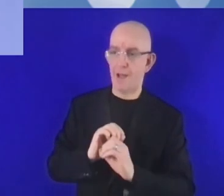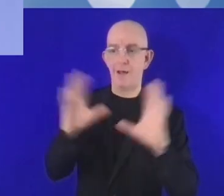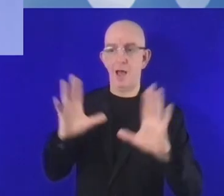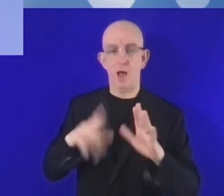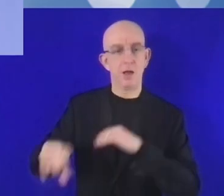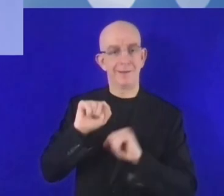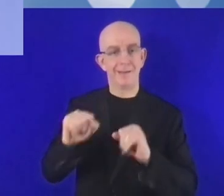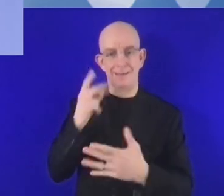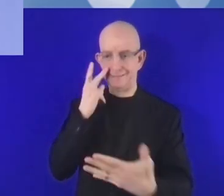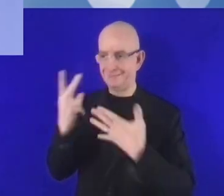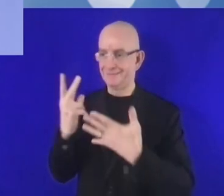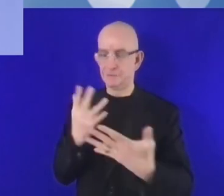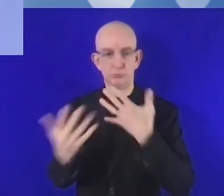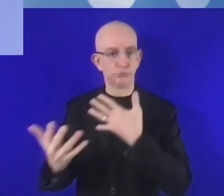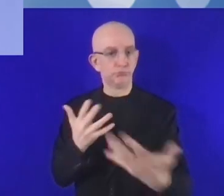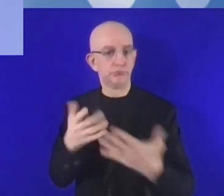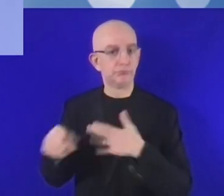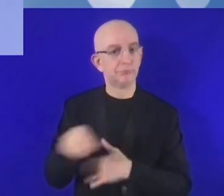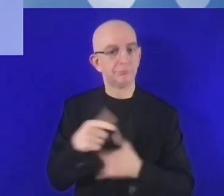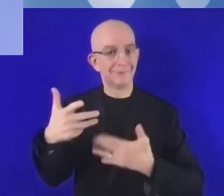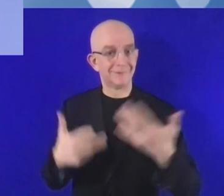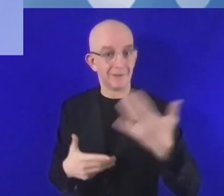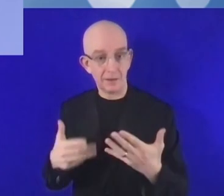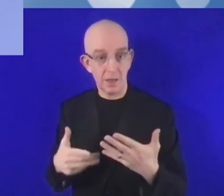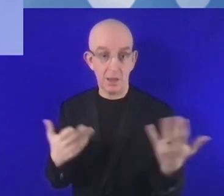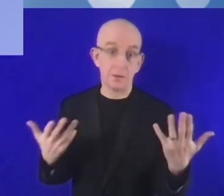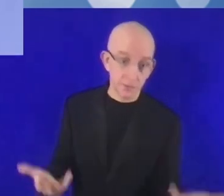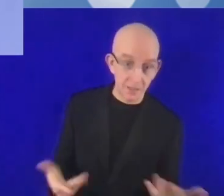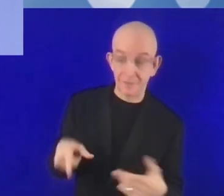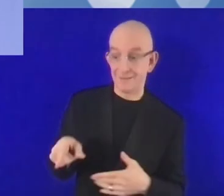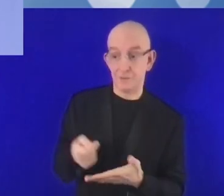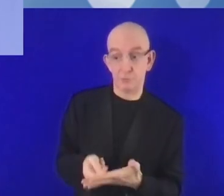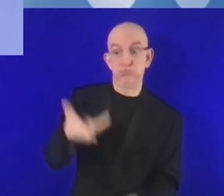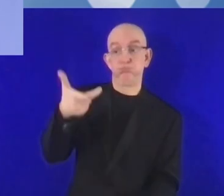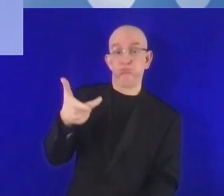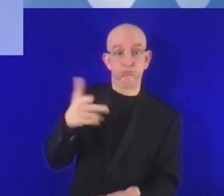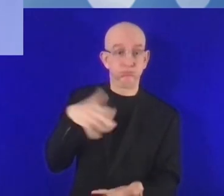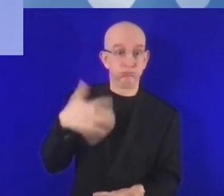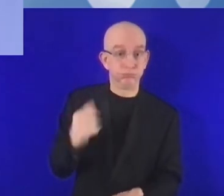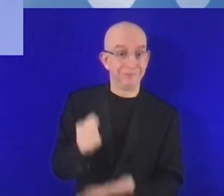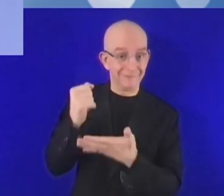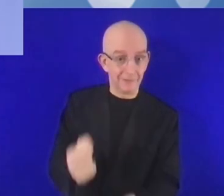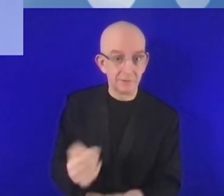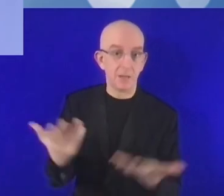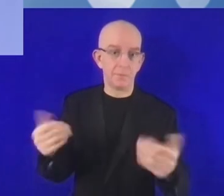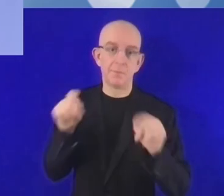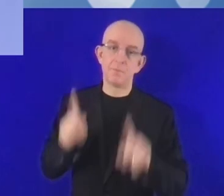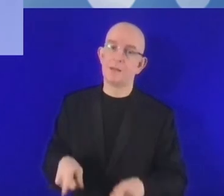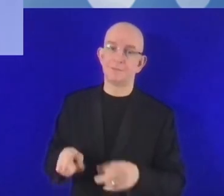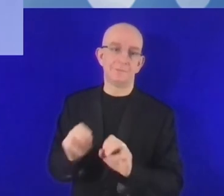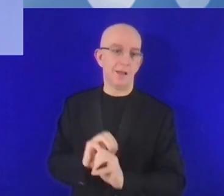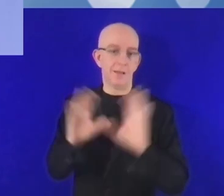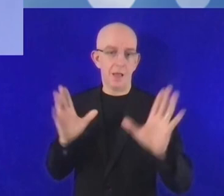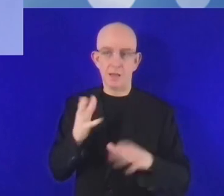هذه المعطيات والبيانات هي غالية الثمن. فإذن يجب علينا جمعها بشكل